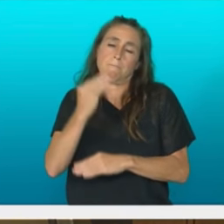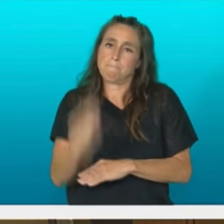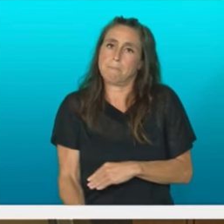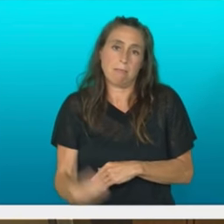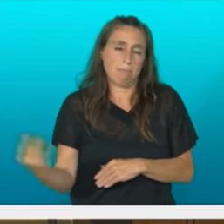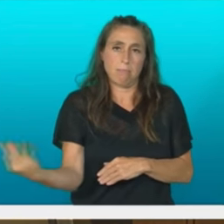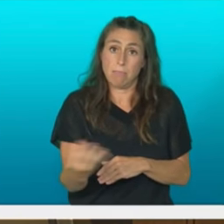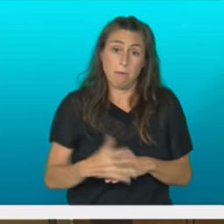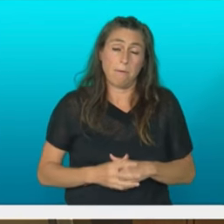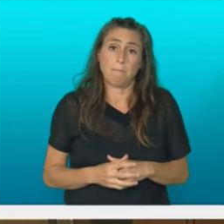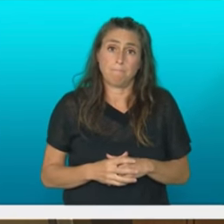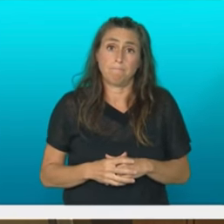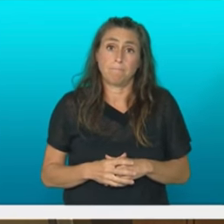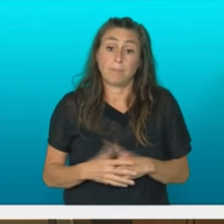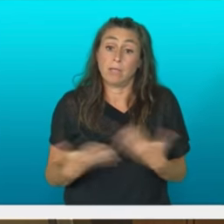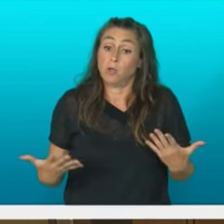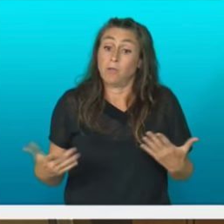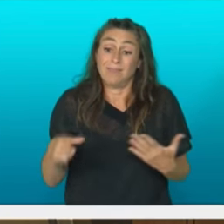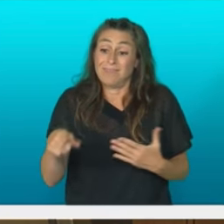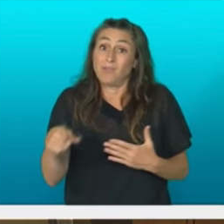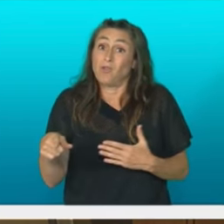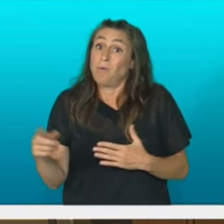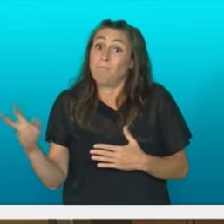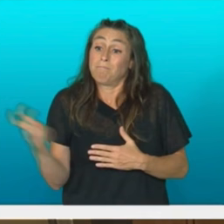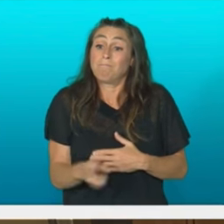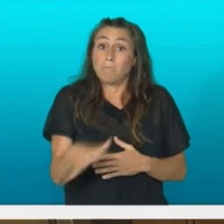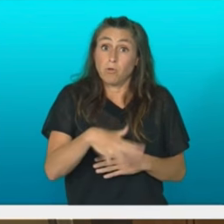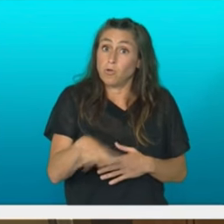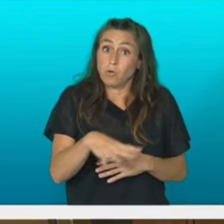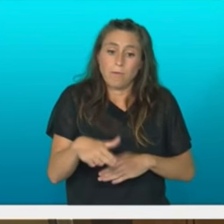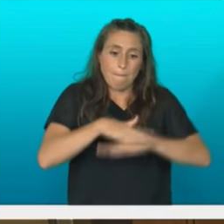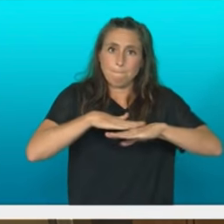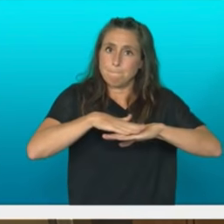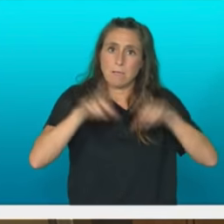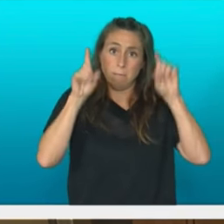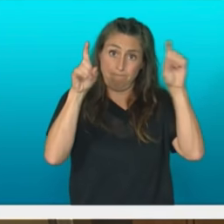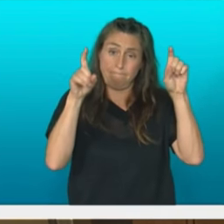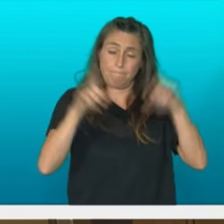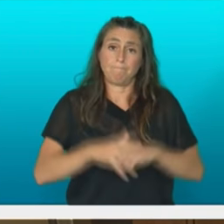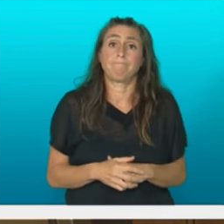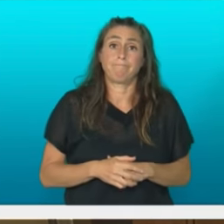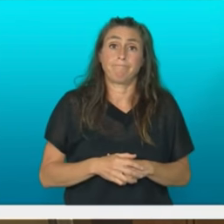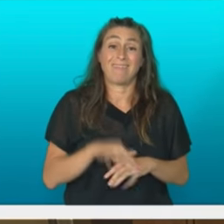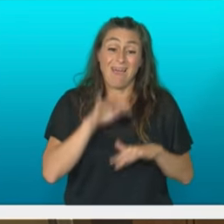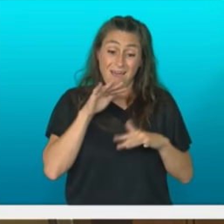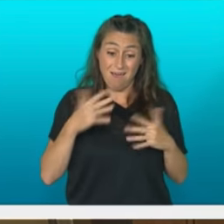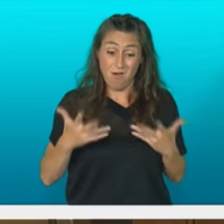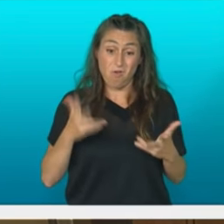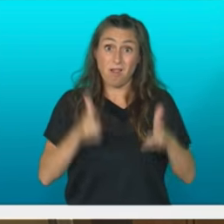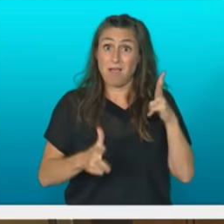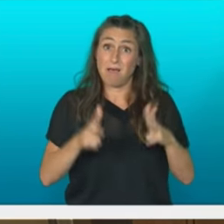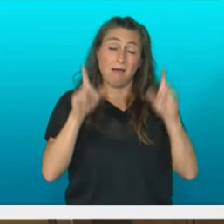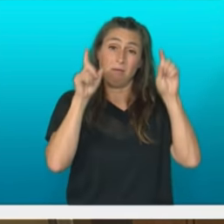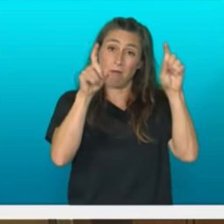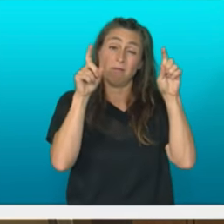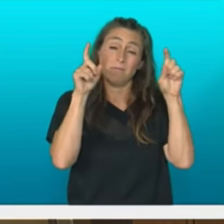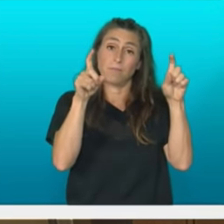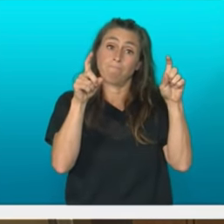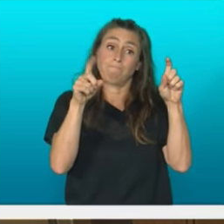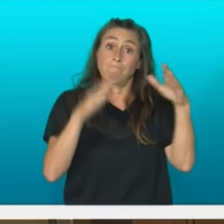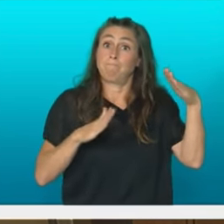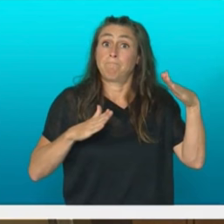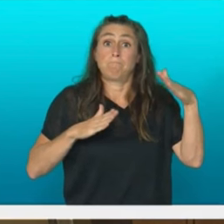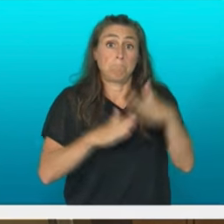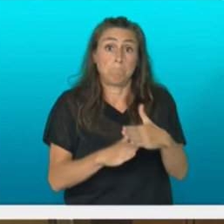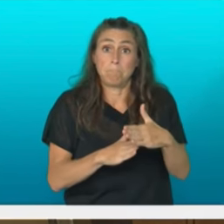guztiaren onarrian dago eskuntza eta euskal eskuntza geldi aldian dago azken namarralietan